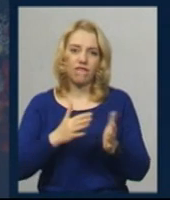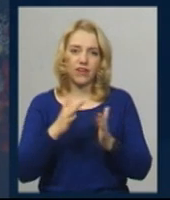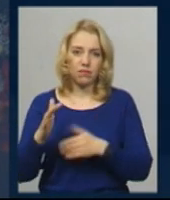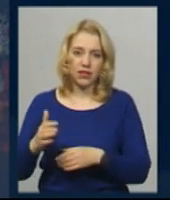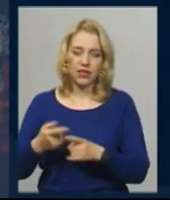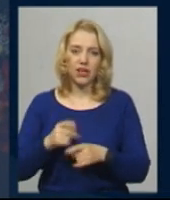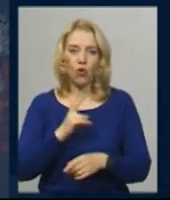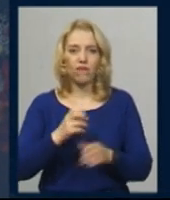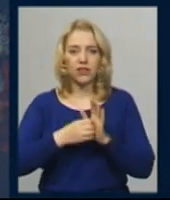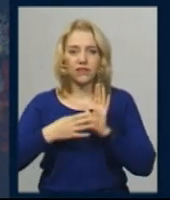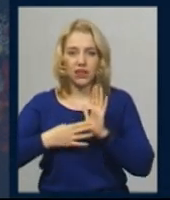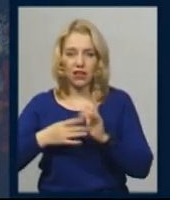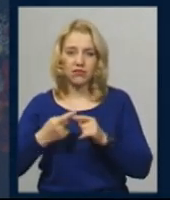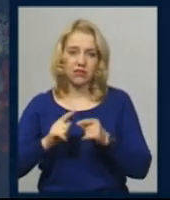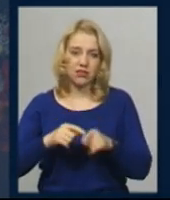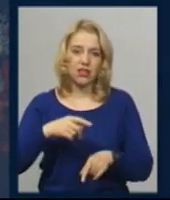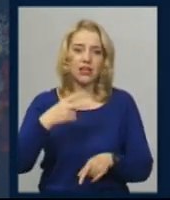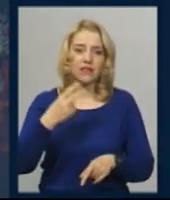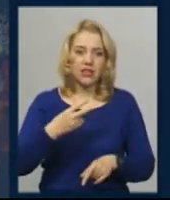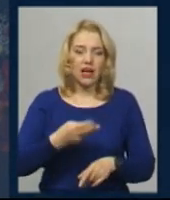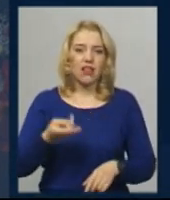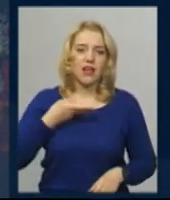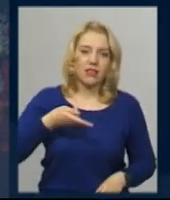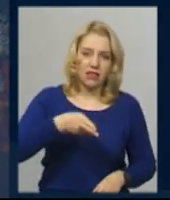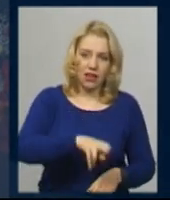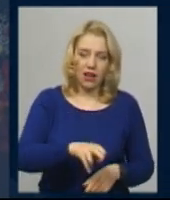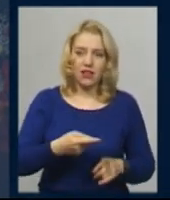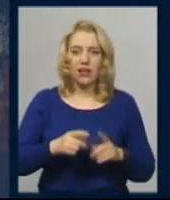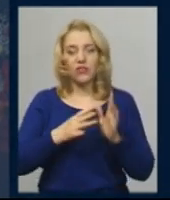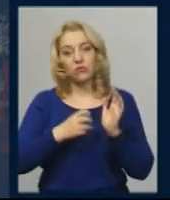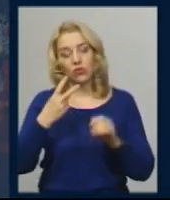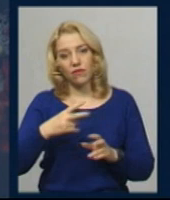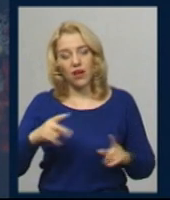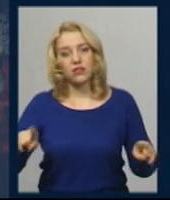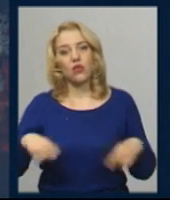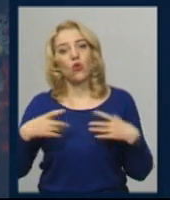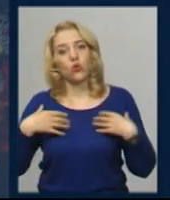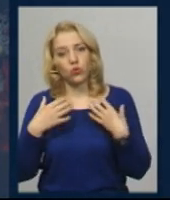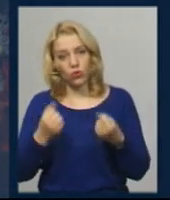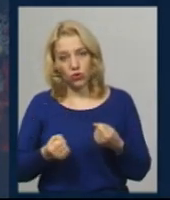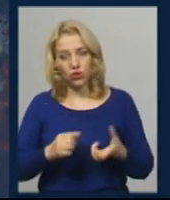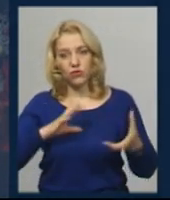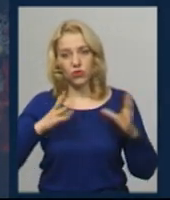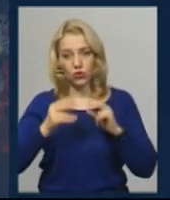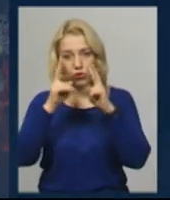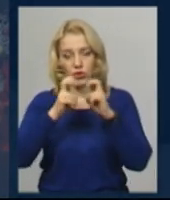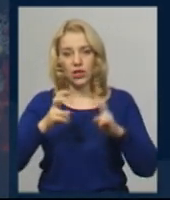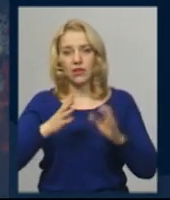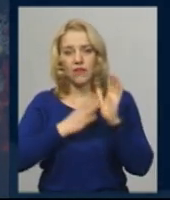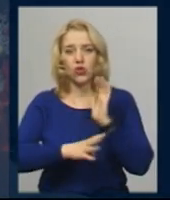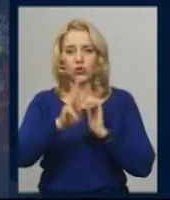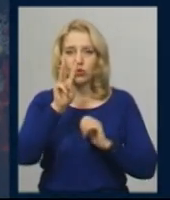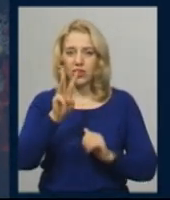220 летальних, 864 пацієнтів одужали. Усього в Україні досліджено 93 тисячі